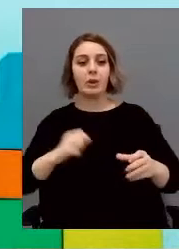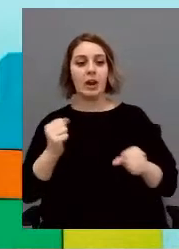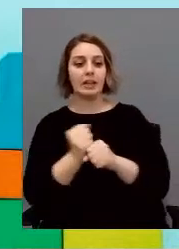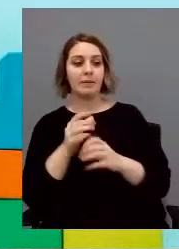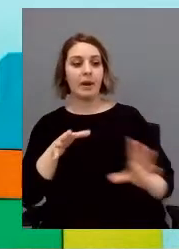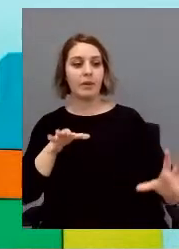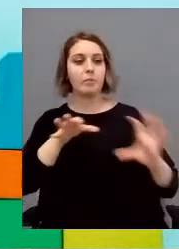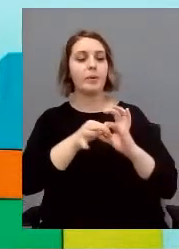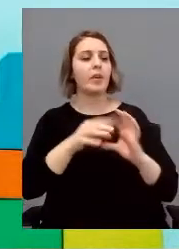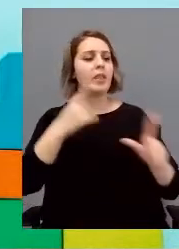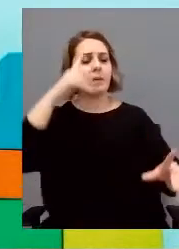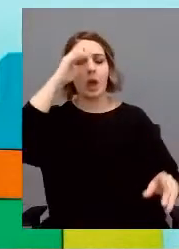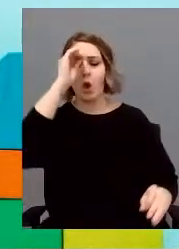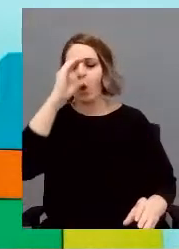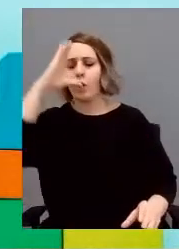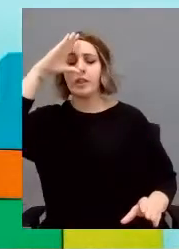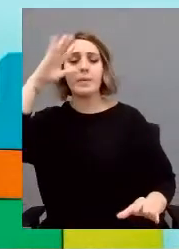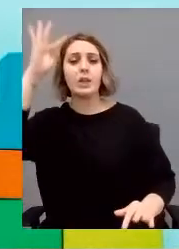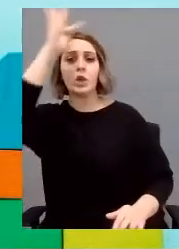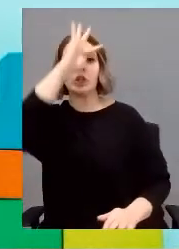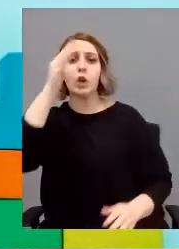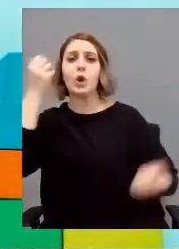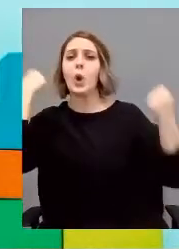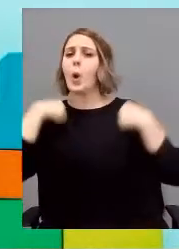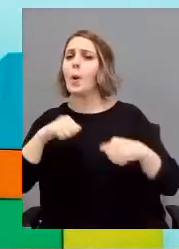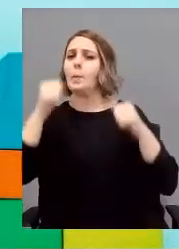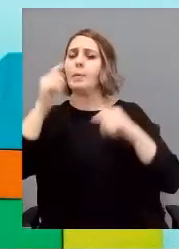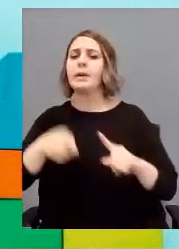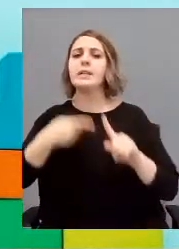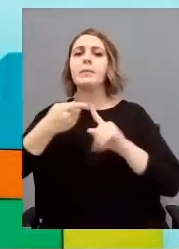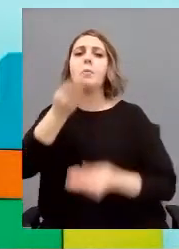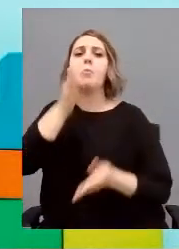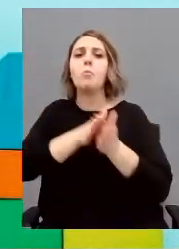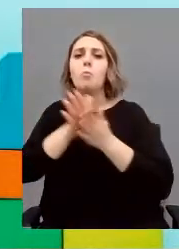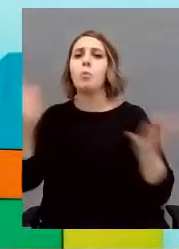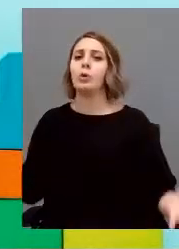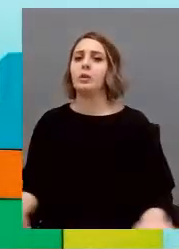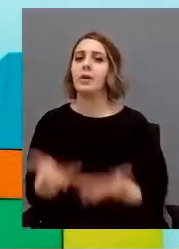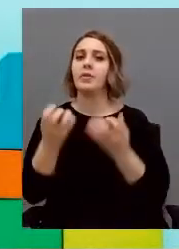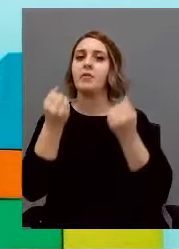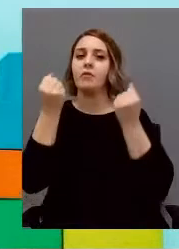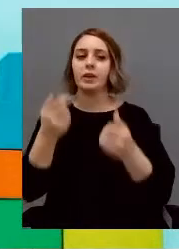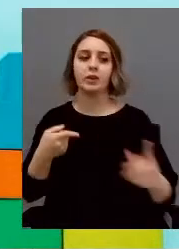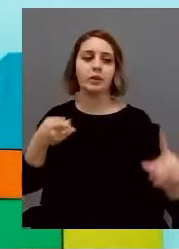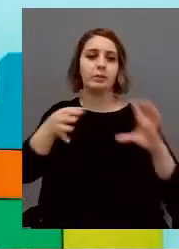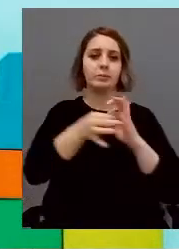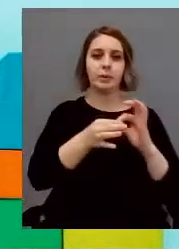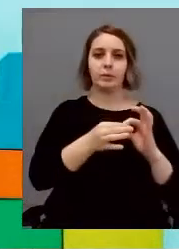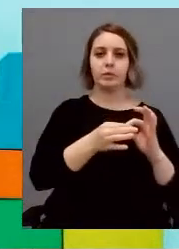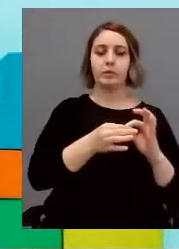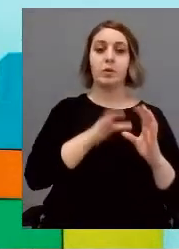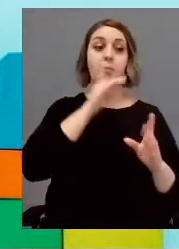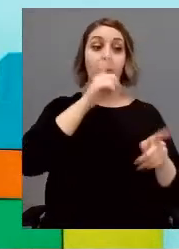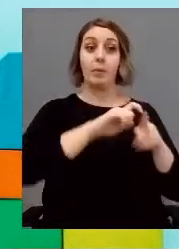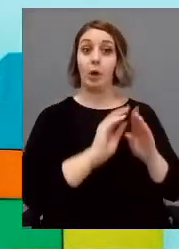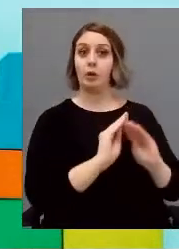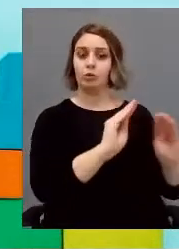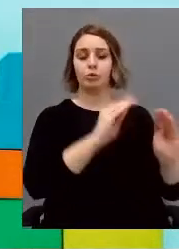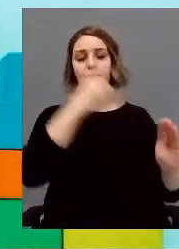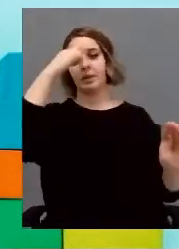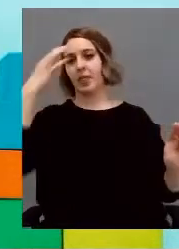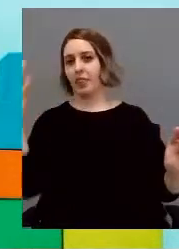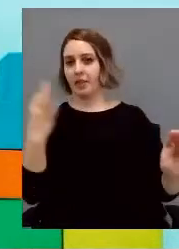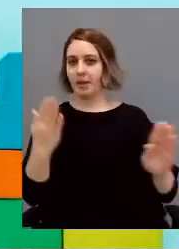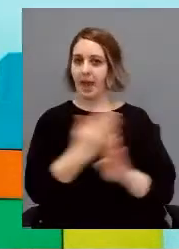conoscimento teorico e pratico e una buona motivazione, una gran motivazione visto le peculiarità. Ecco, un